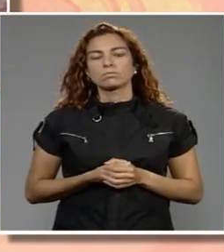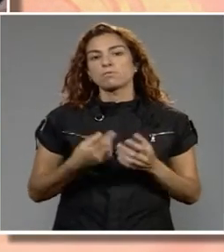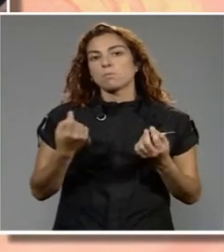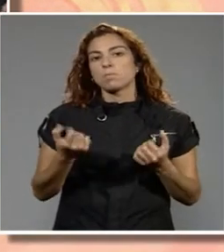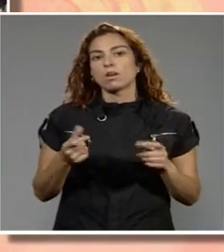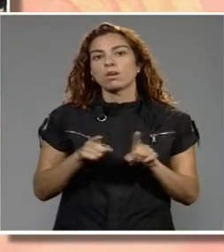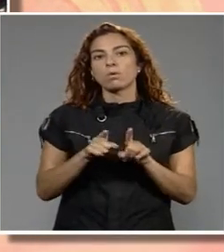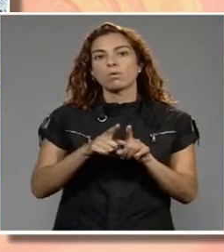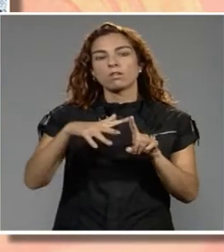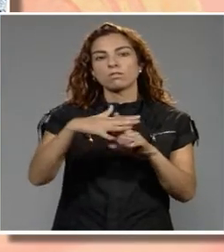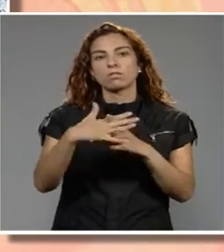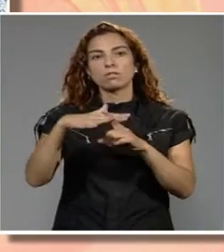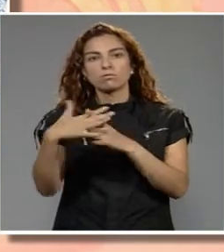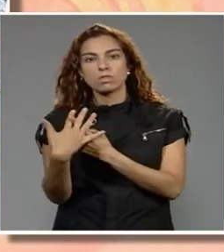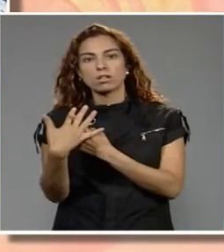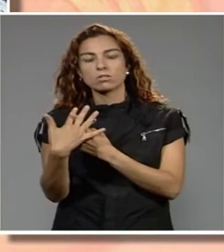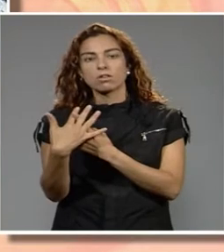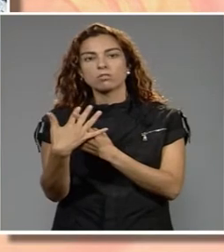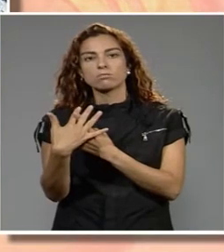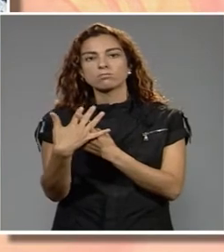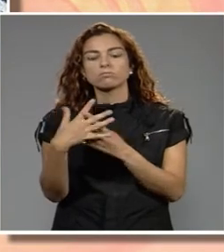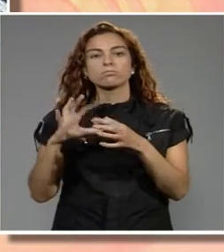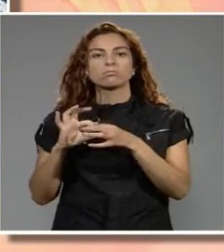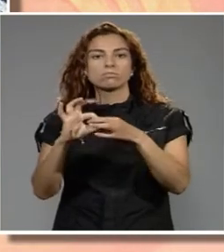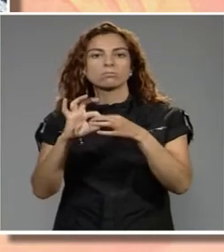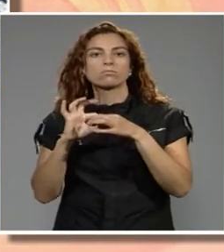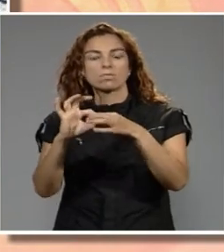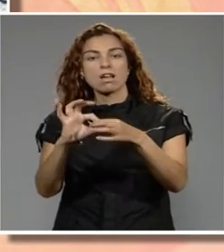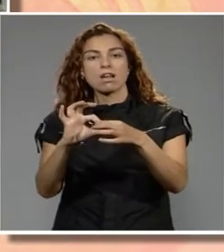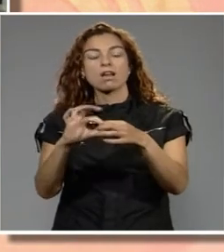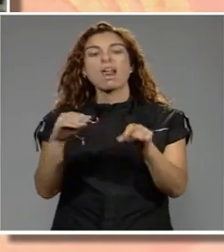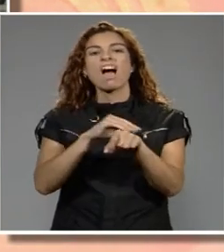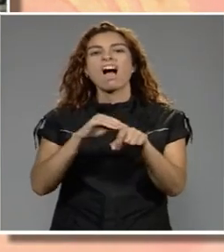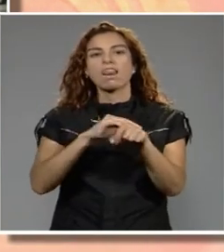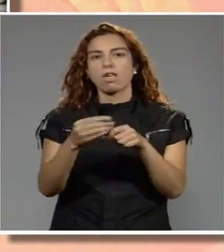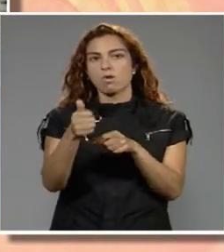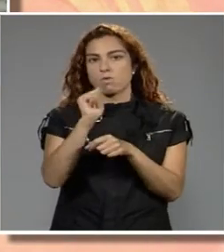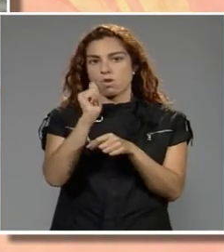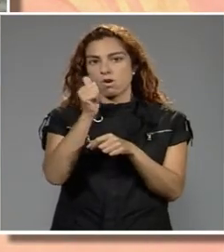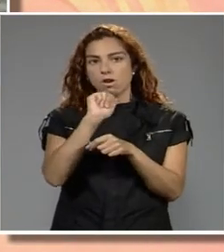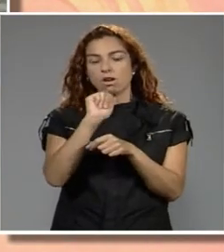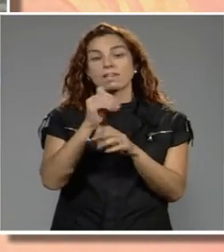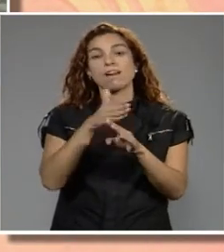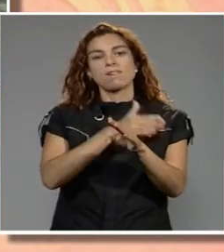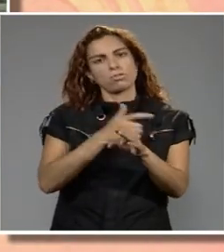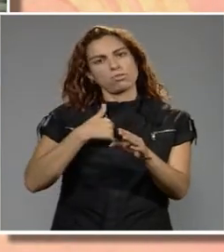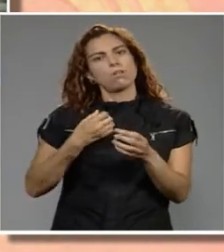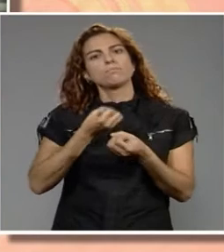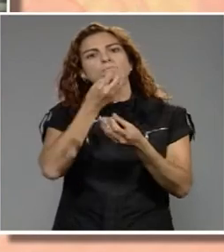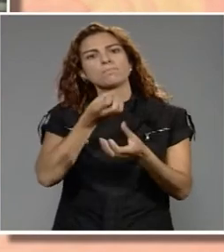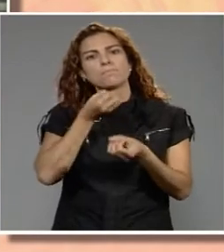sortir més habitual, que està molt vinculada a l'alcohol, sobretot, i per això faig una introducció molt